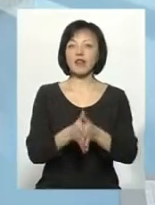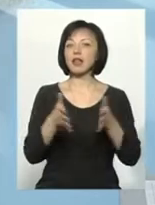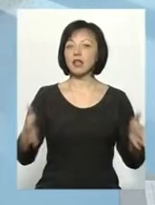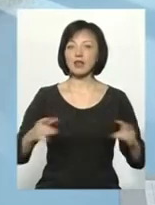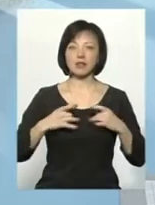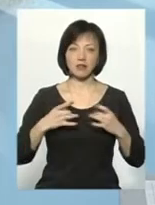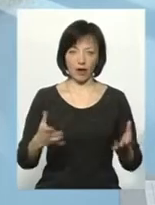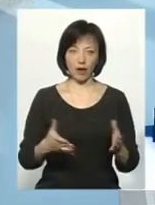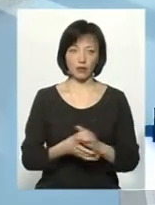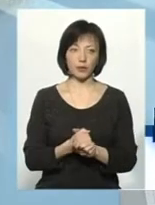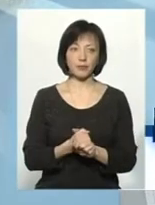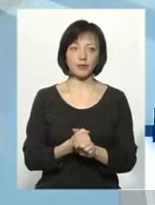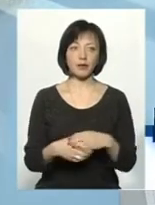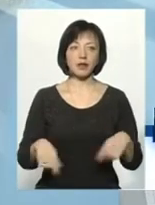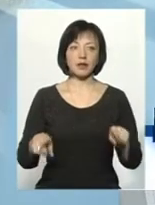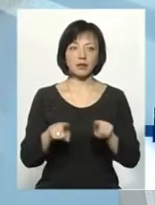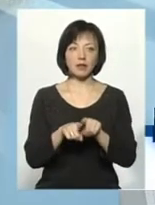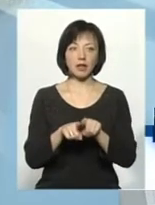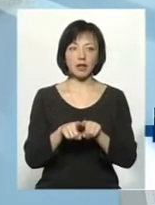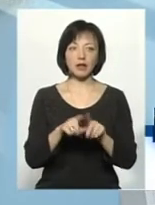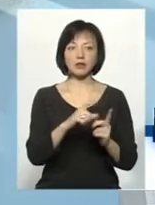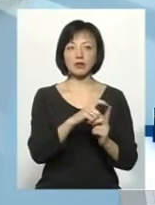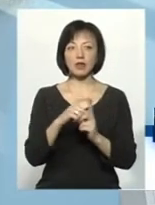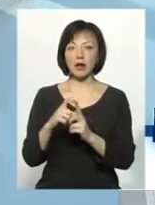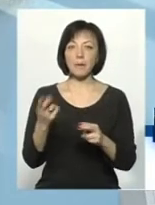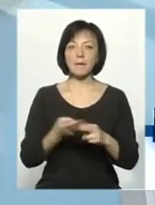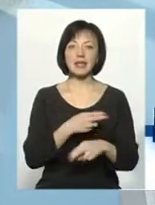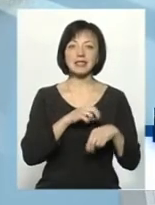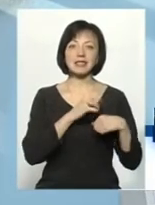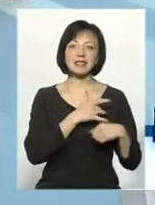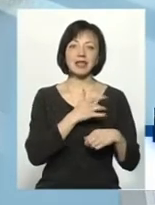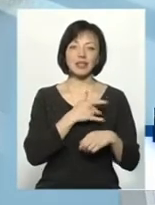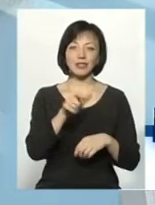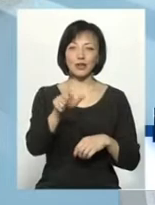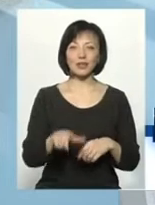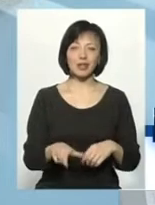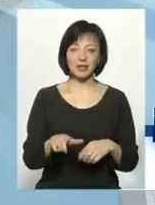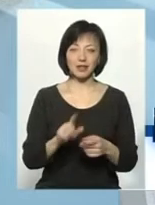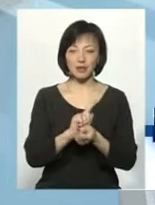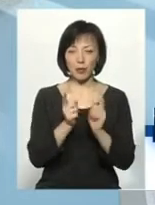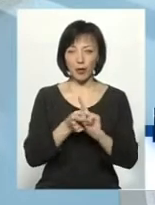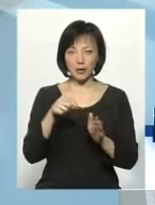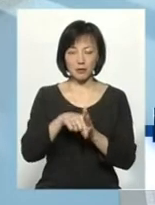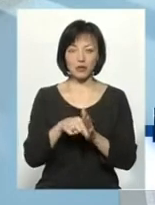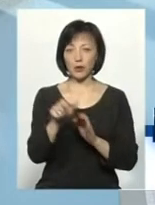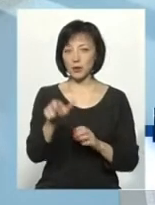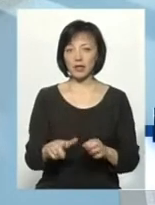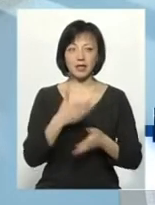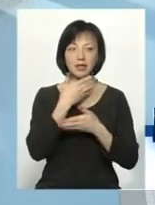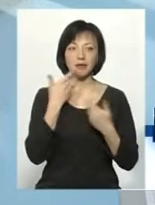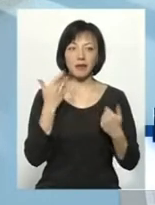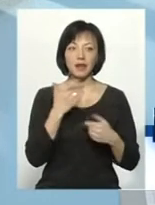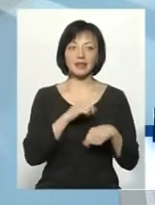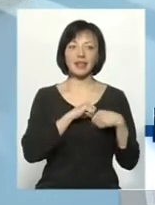свято. І таке слово, як безсердечна людина, воно набуло практичного змісту. Тобто це людина, яка не має